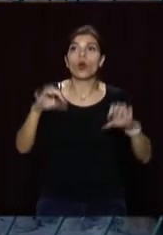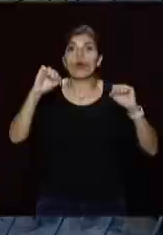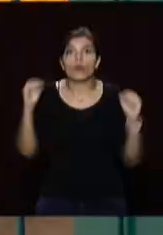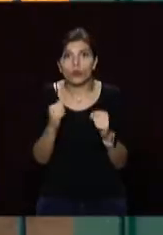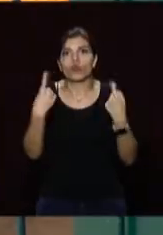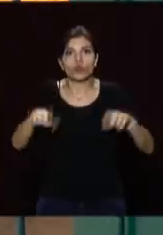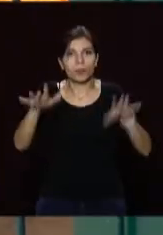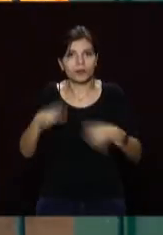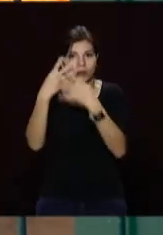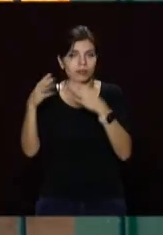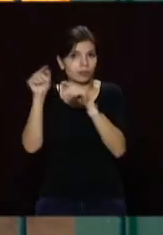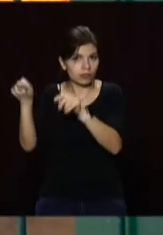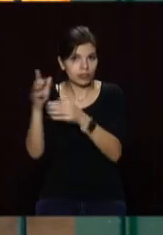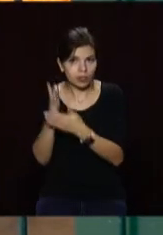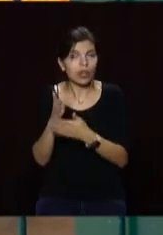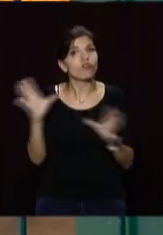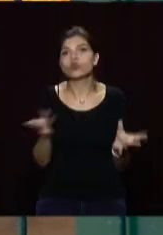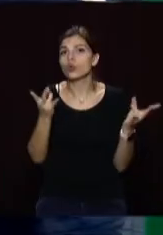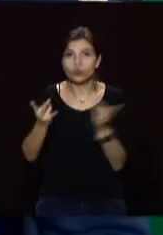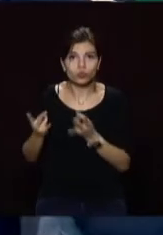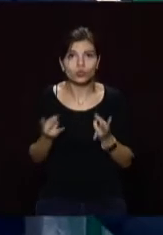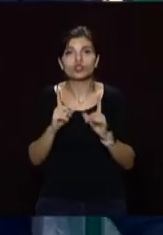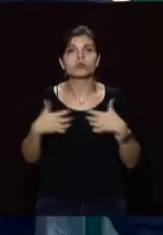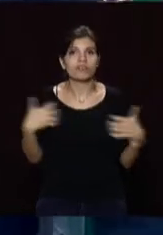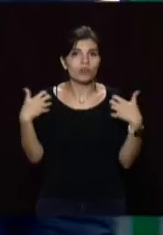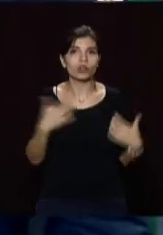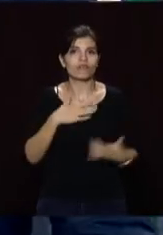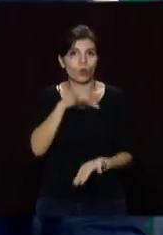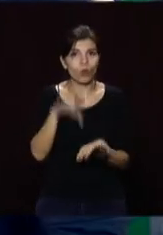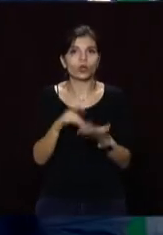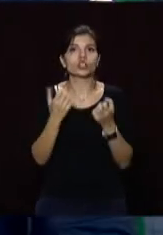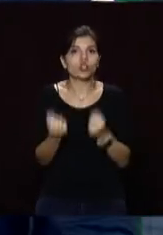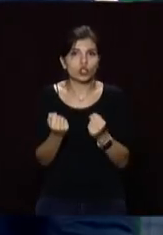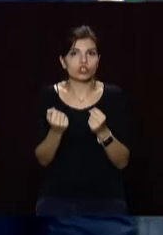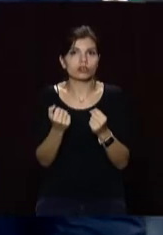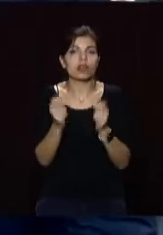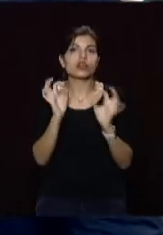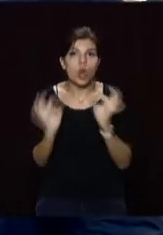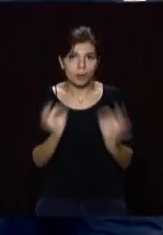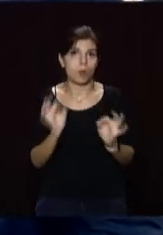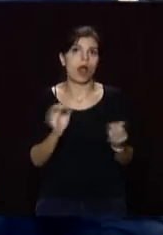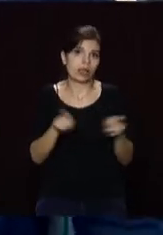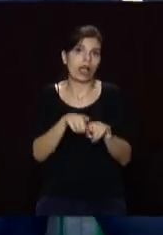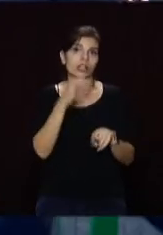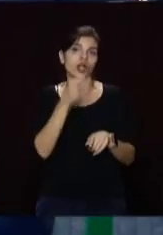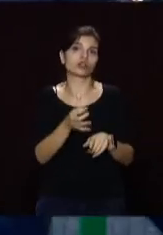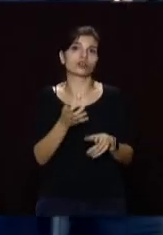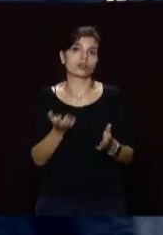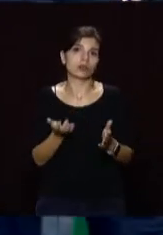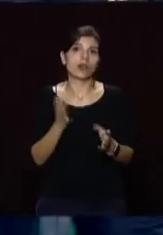холоднє час р petit. Тут є все необхідне для того, щоб животные в нашому місті ззвичайною, Нормальних, скажімо так,